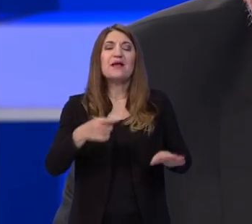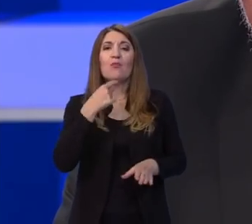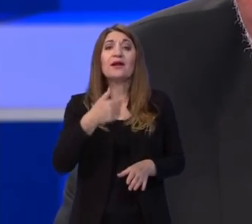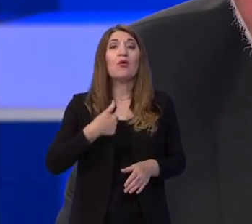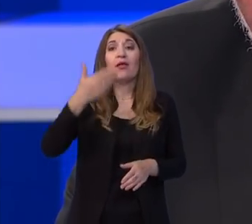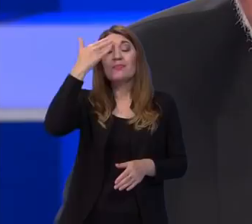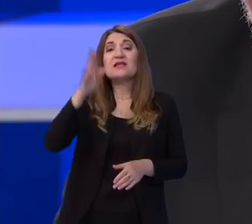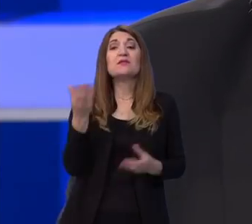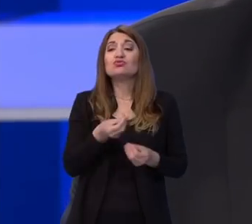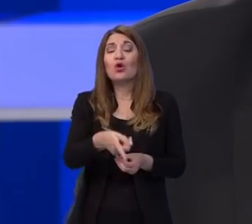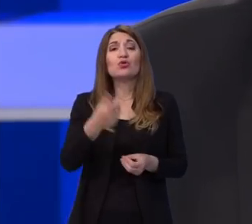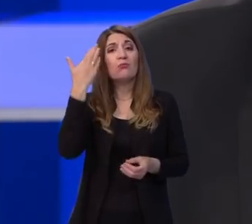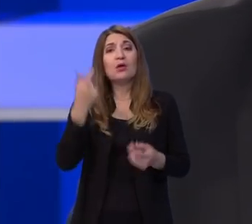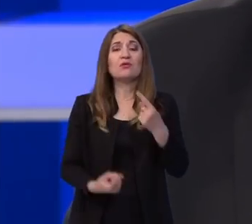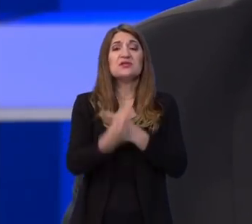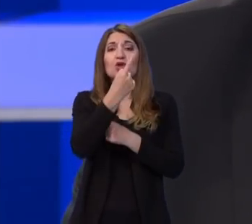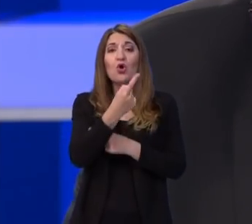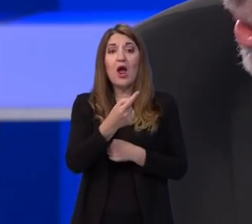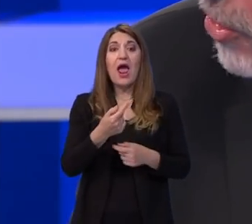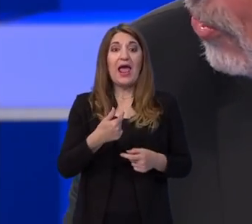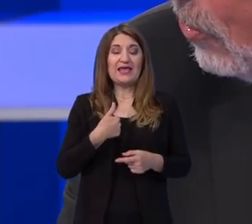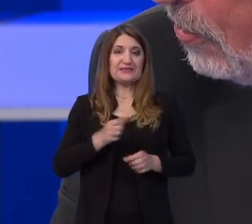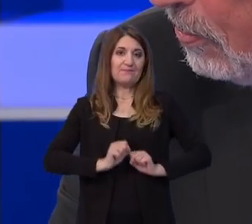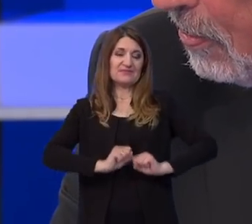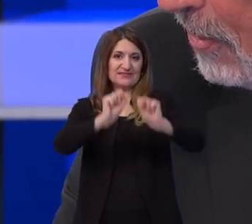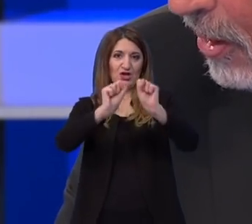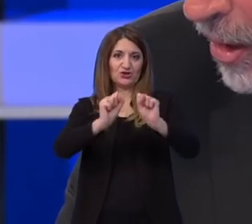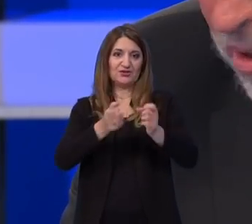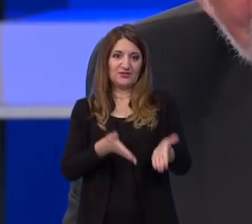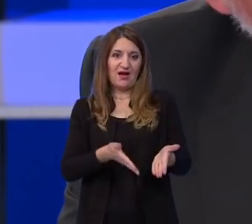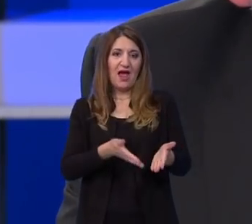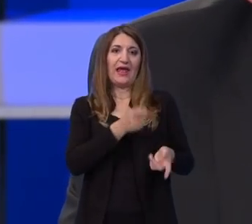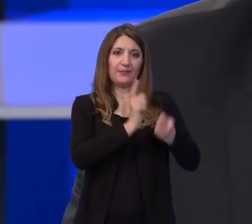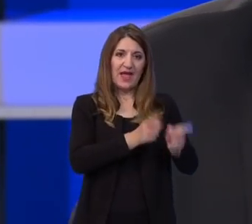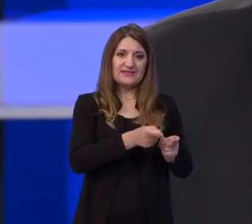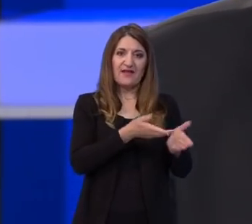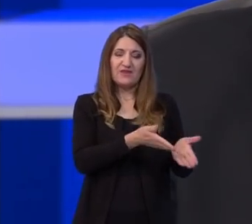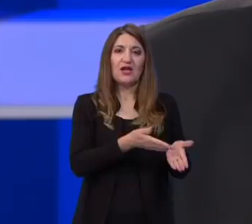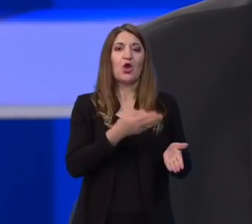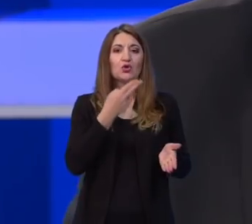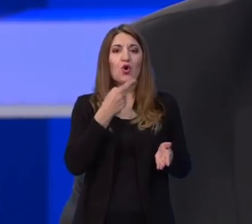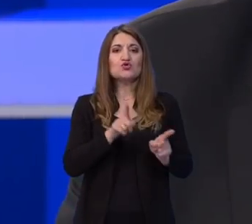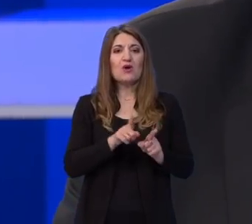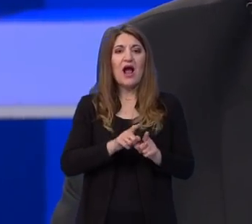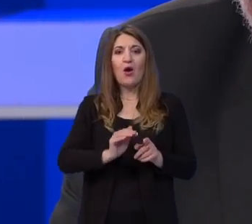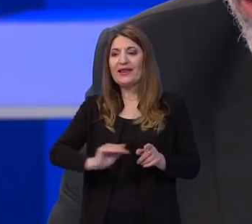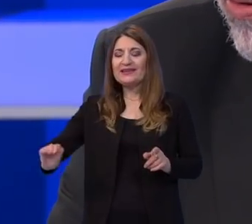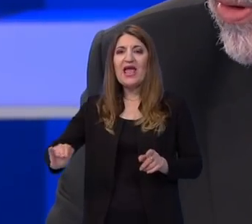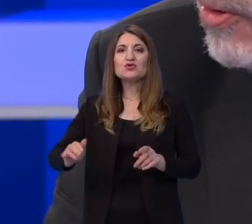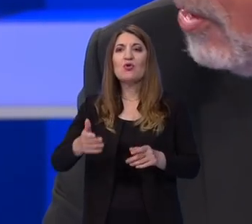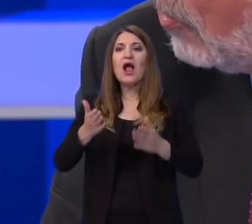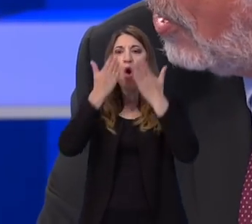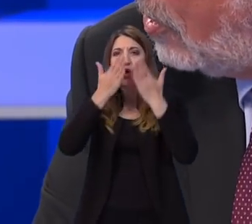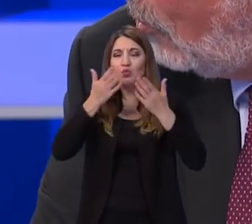ne znam od dana danas što je to bilo. Ali ako sam stao u zaštitu i nastavnika koji su pokrivali djecu ručnicima po